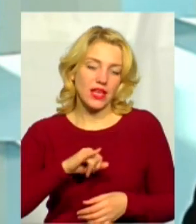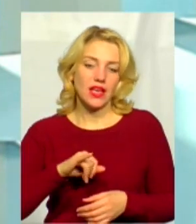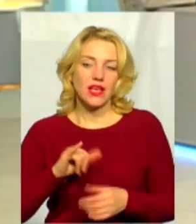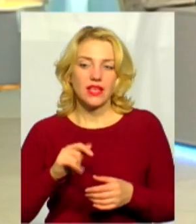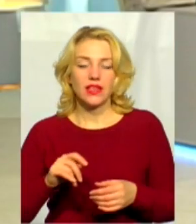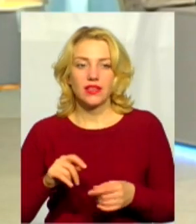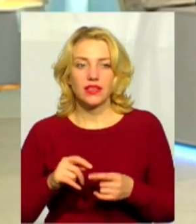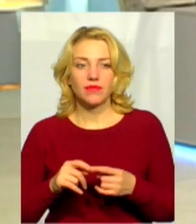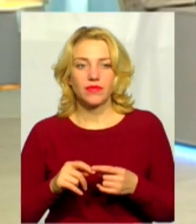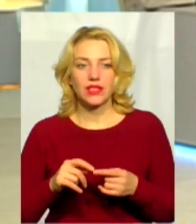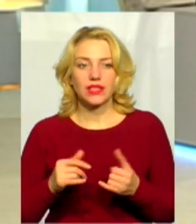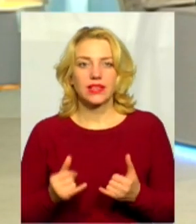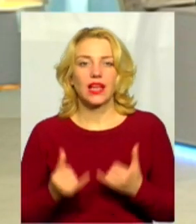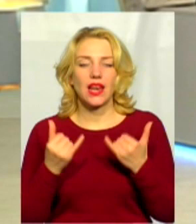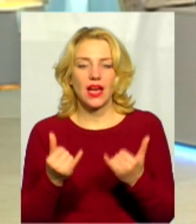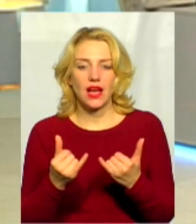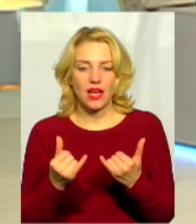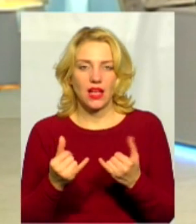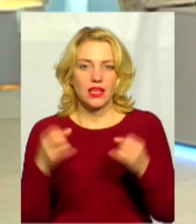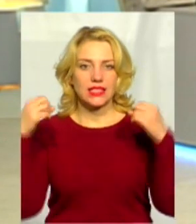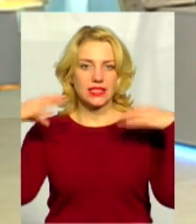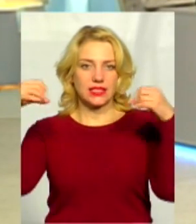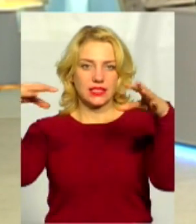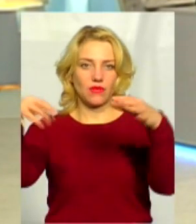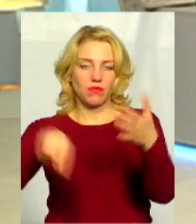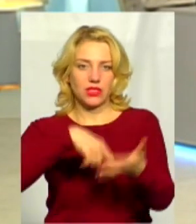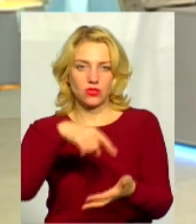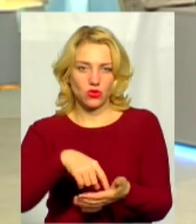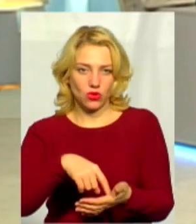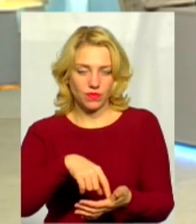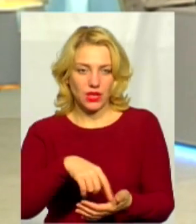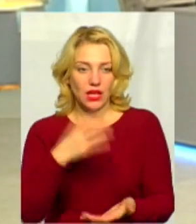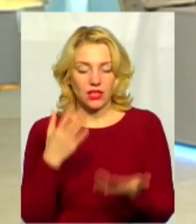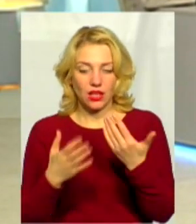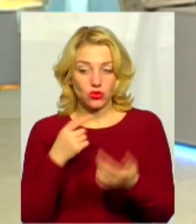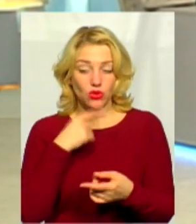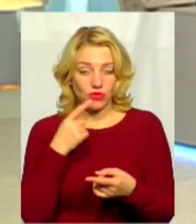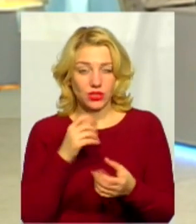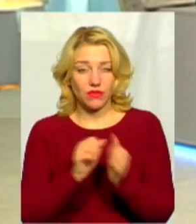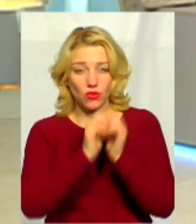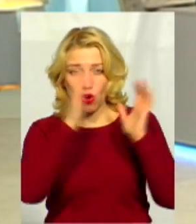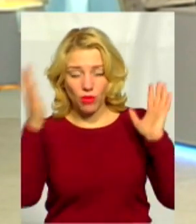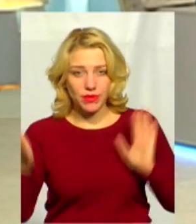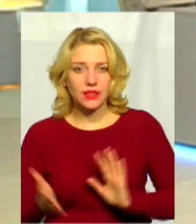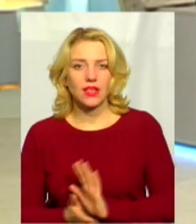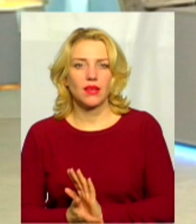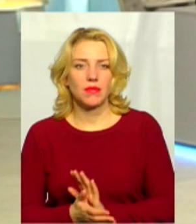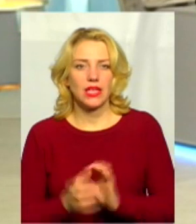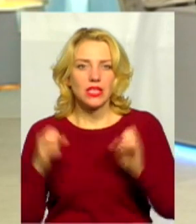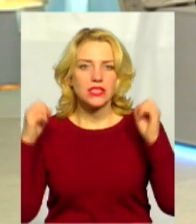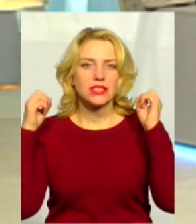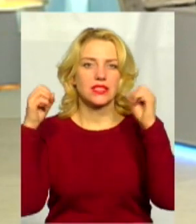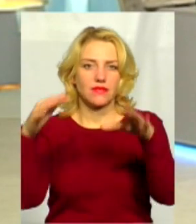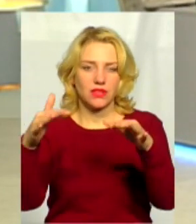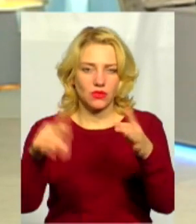зовнішнього освітлення міста. Тобто фактично сміттєзвалище, що взяти по об'єму, може освітити зовнішнє освітлення